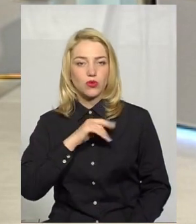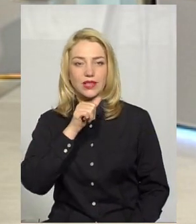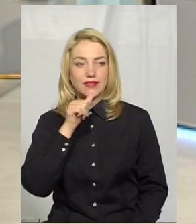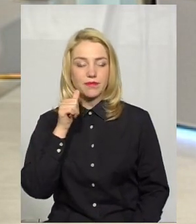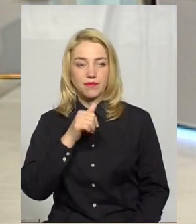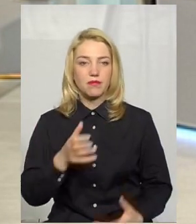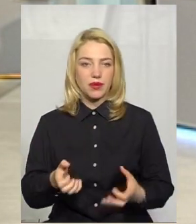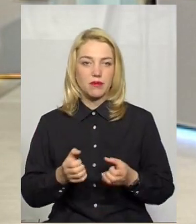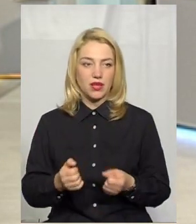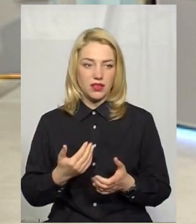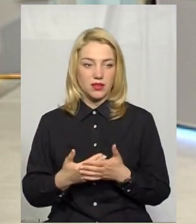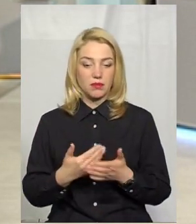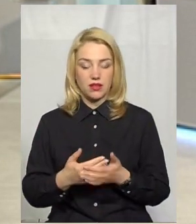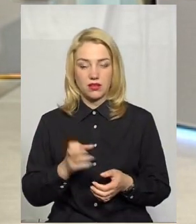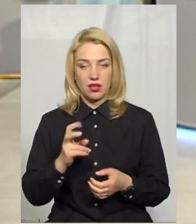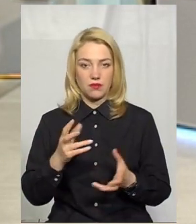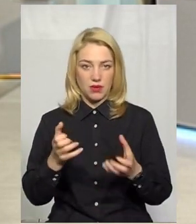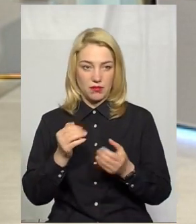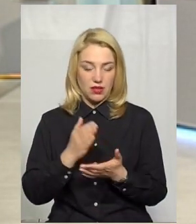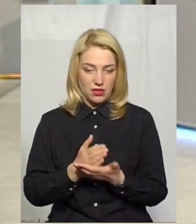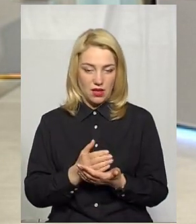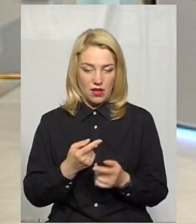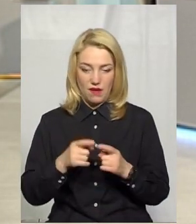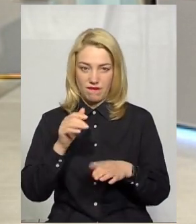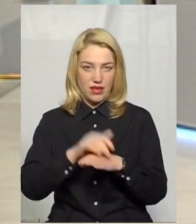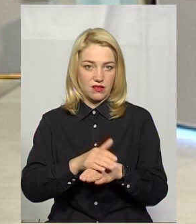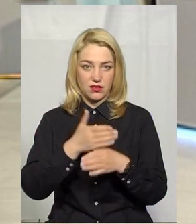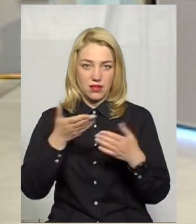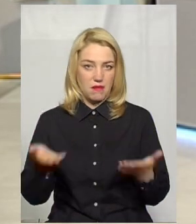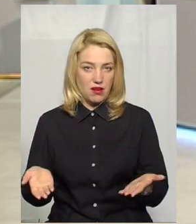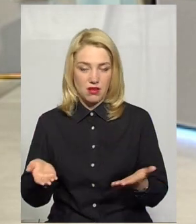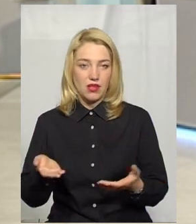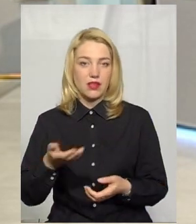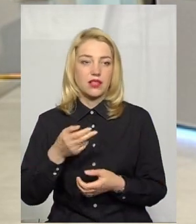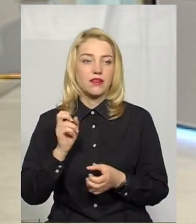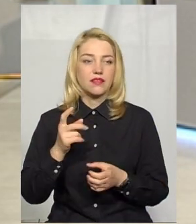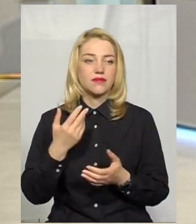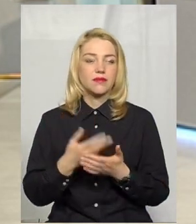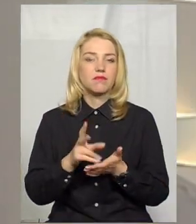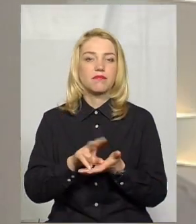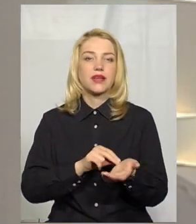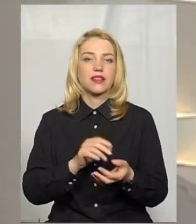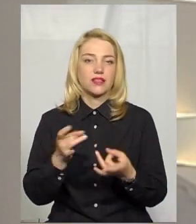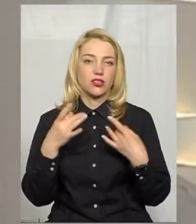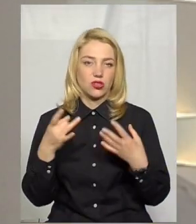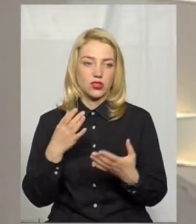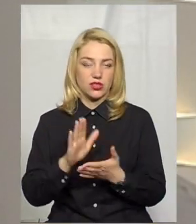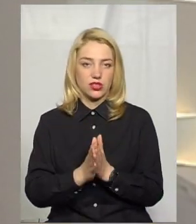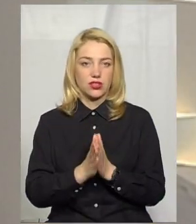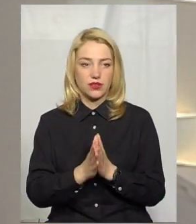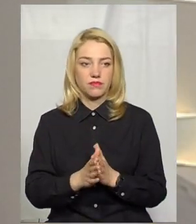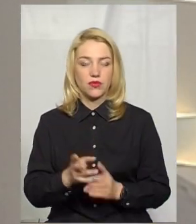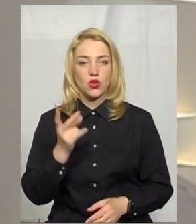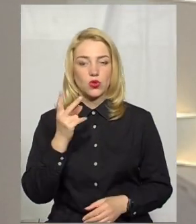приймальні, тобто вона ніби є, а її й немає. Можете навести приклад? Наприклад,